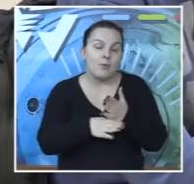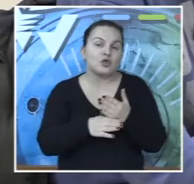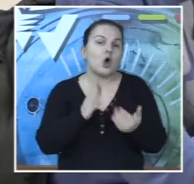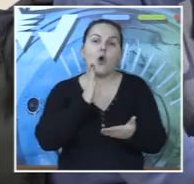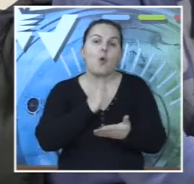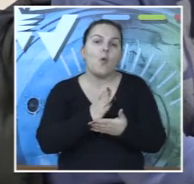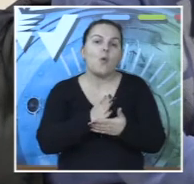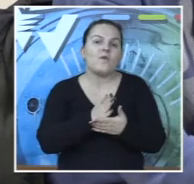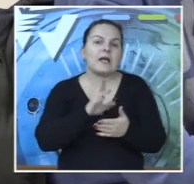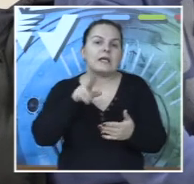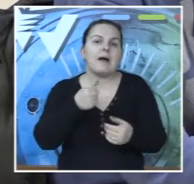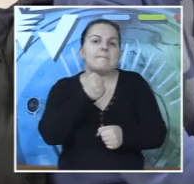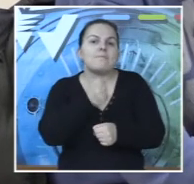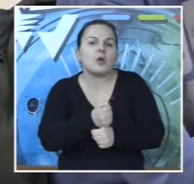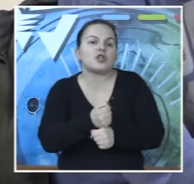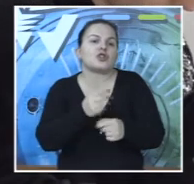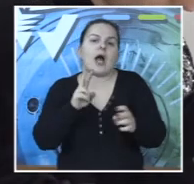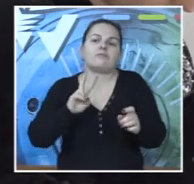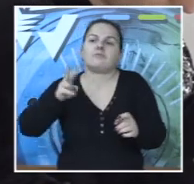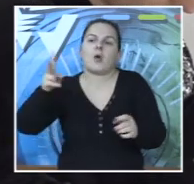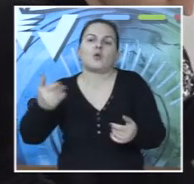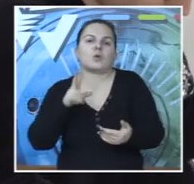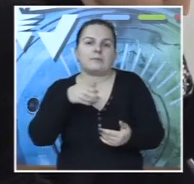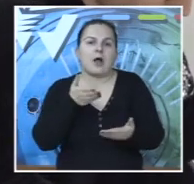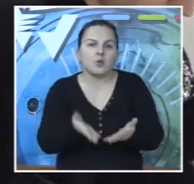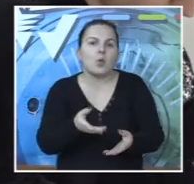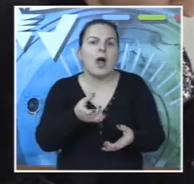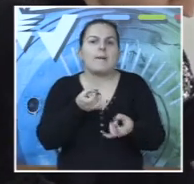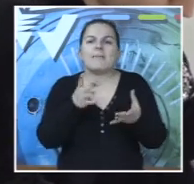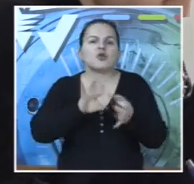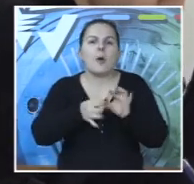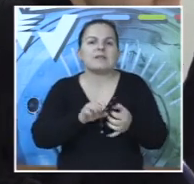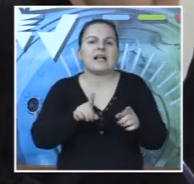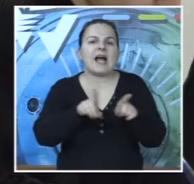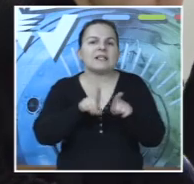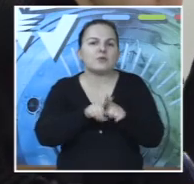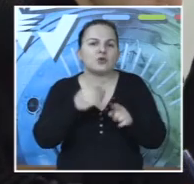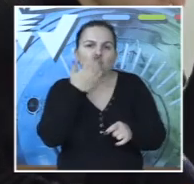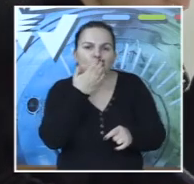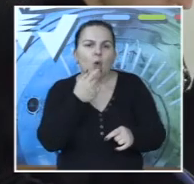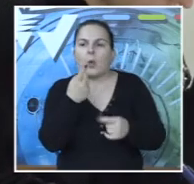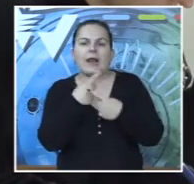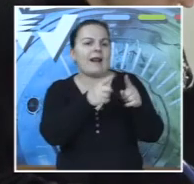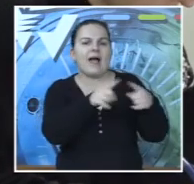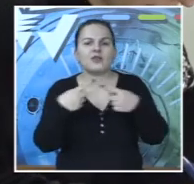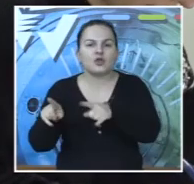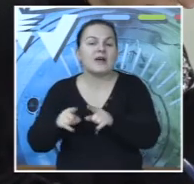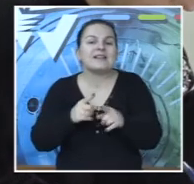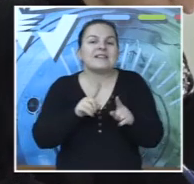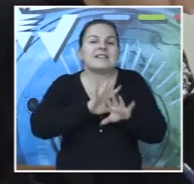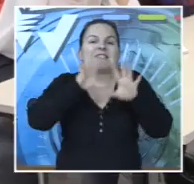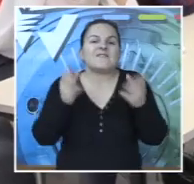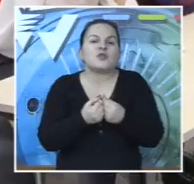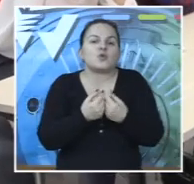da se uskoči, uvek kraj njega ima podrška, uvek je neko tu, bez obzira da li smo isti smer, da li smo različiti, dakle,